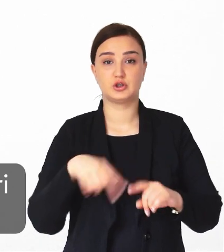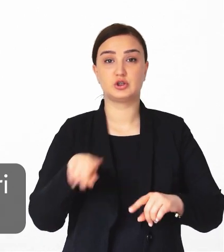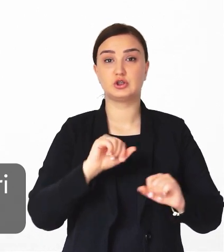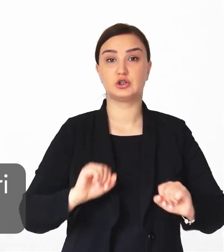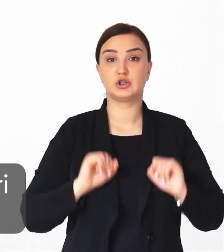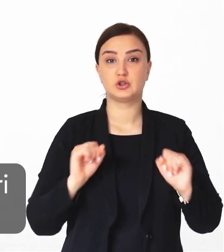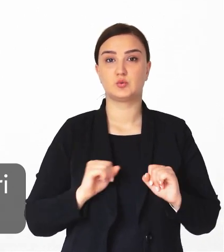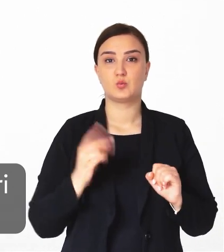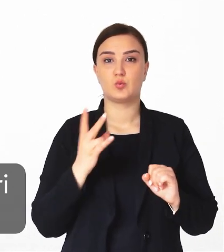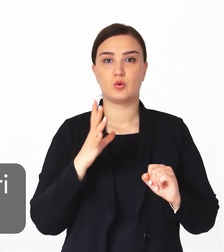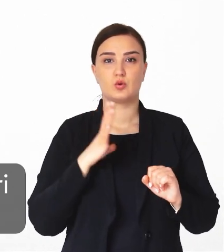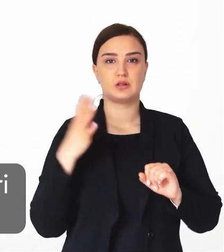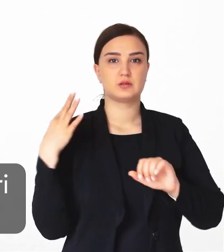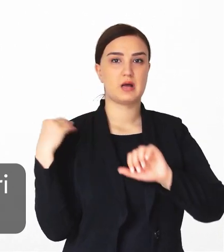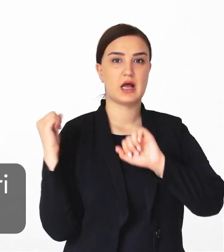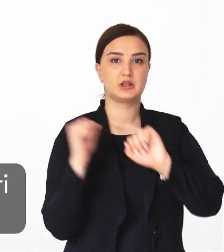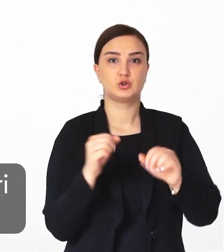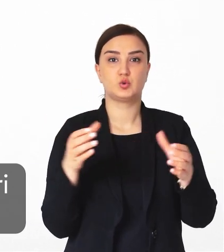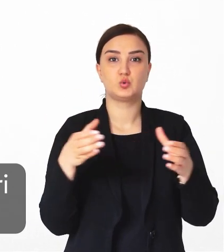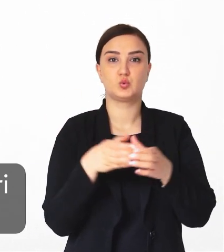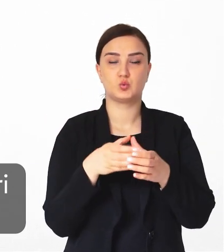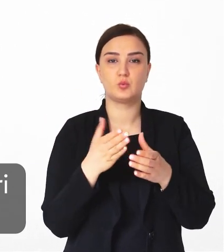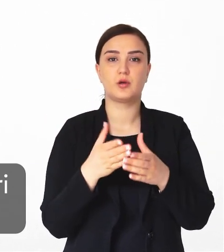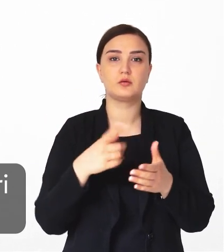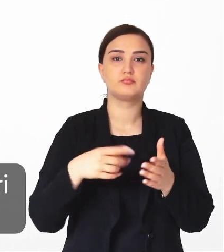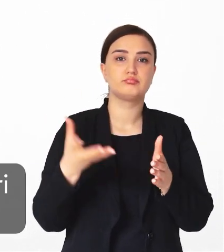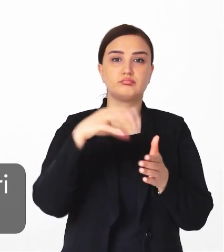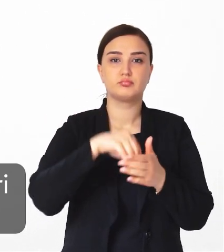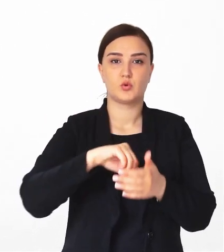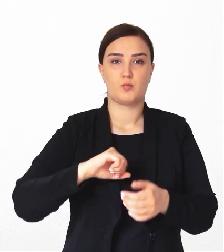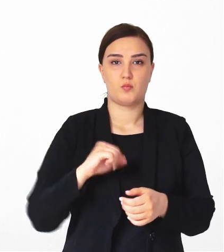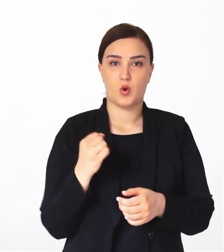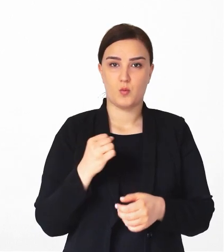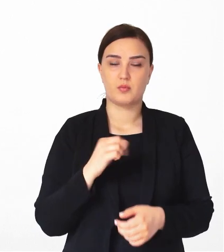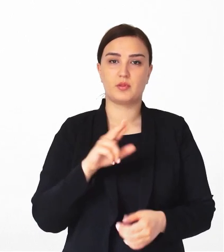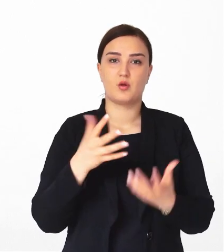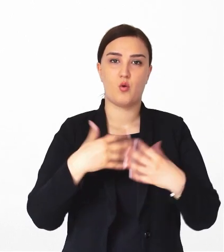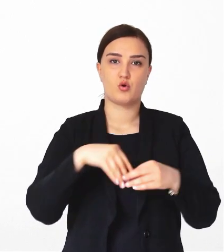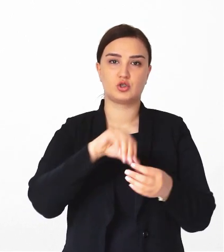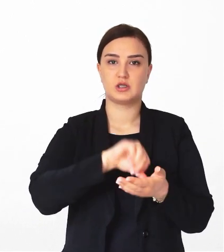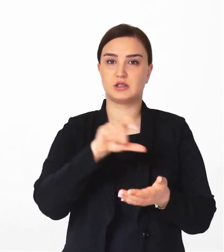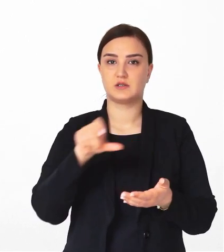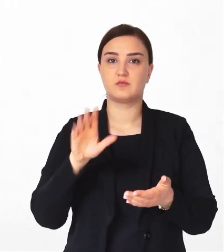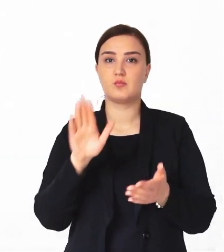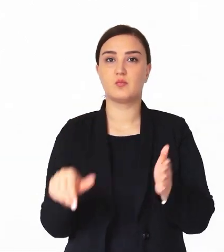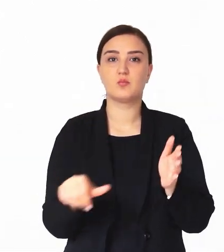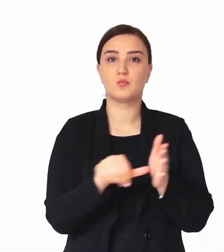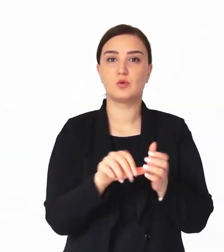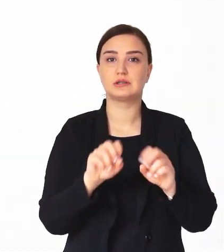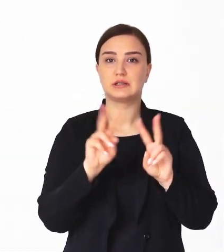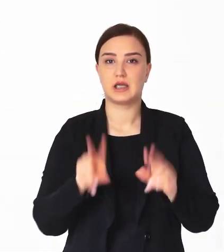vəziyyətlərdə sizə kömək edəcək, ailə üzvləri və dostlarınızdan ibarət dəstək qrupunuzun olmasına çalışın.